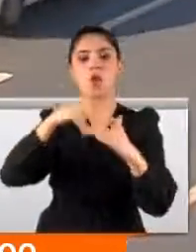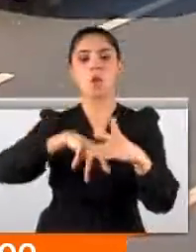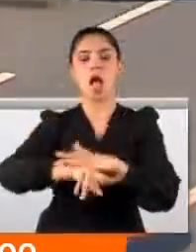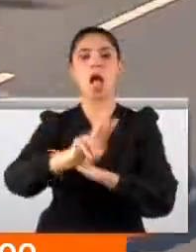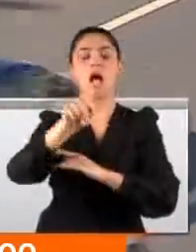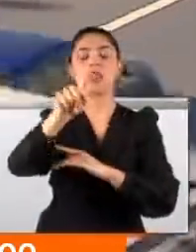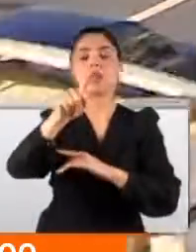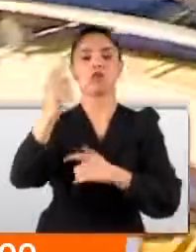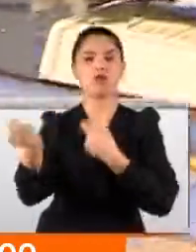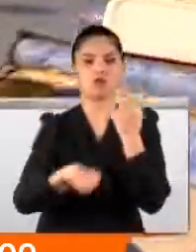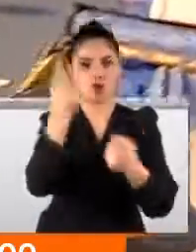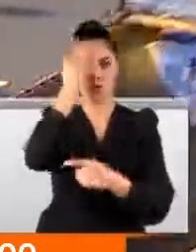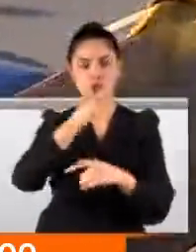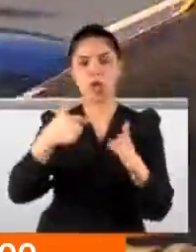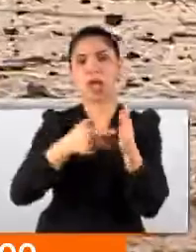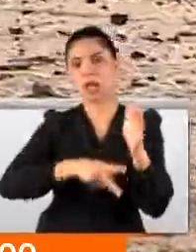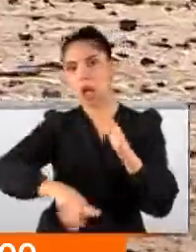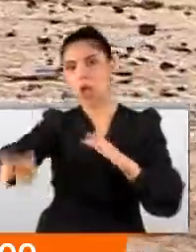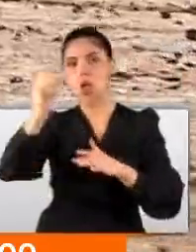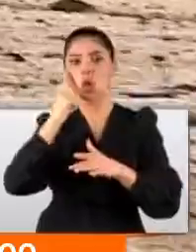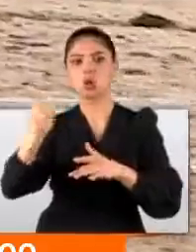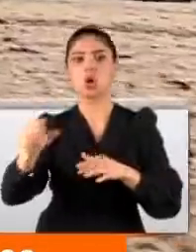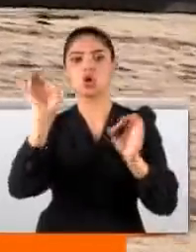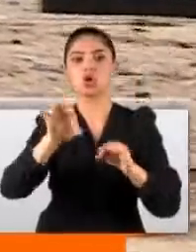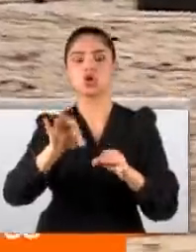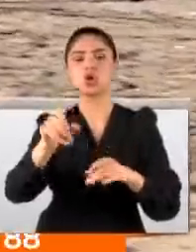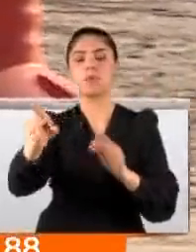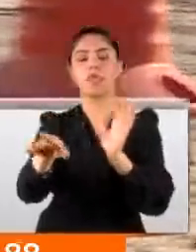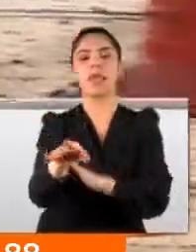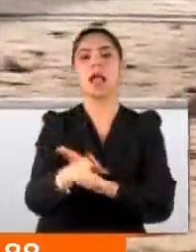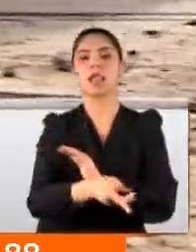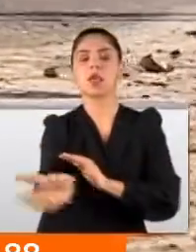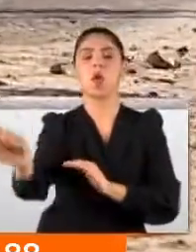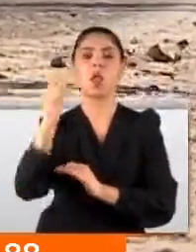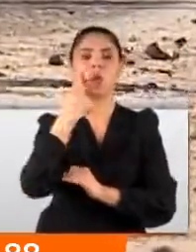nedeniyle Kadıköy istikametine gidiş geçici olarak yan yola verildi.